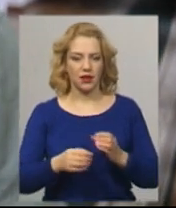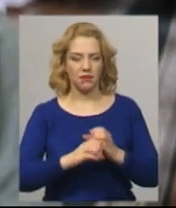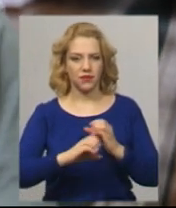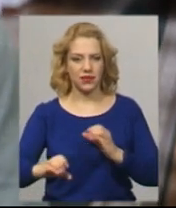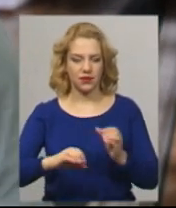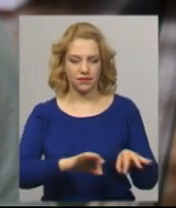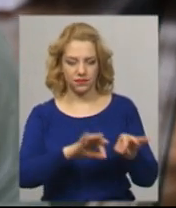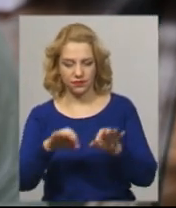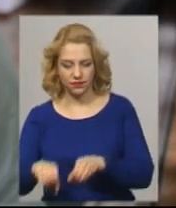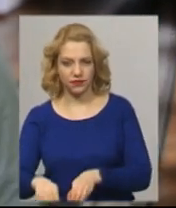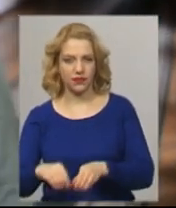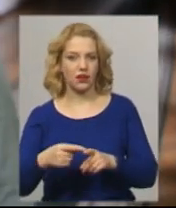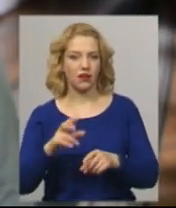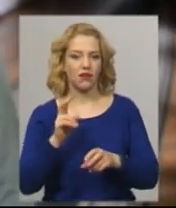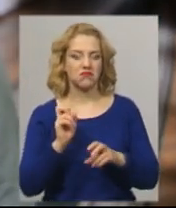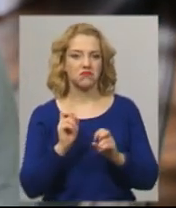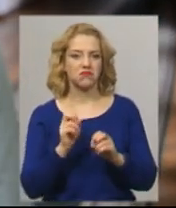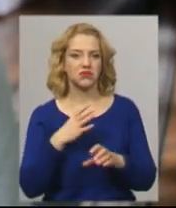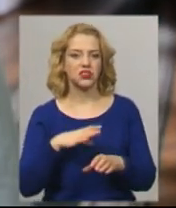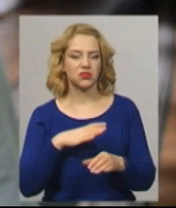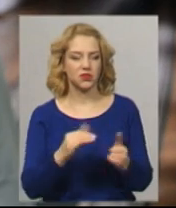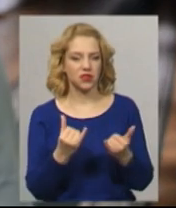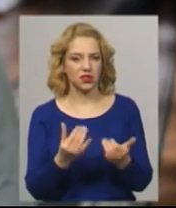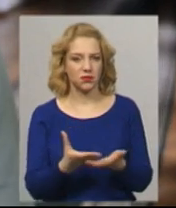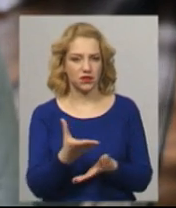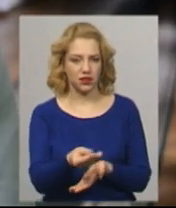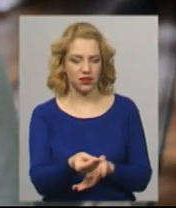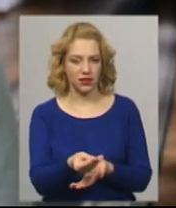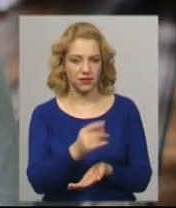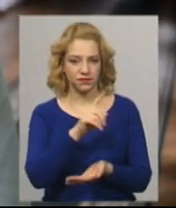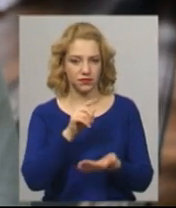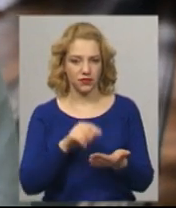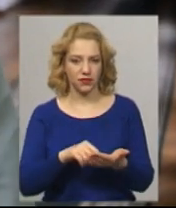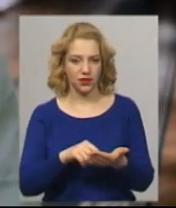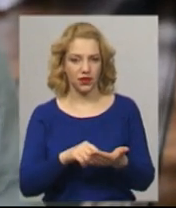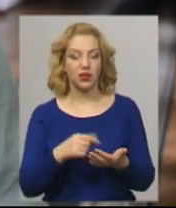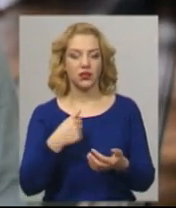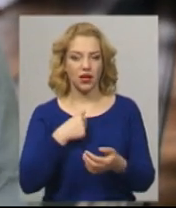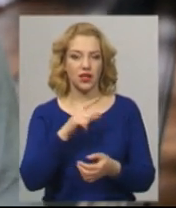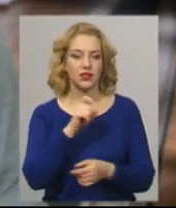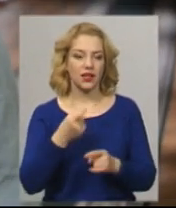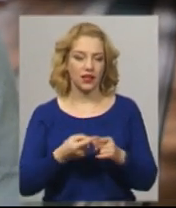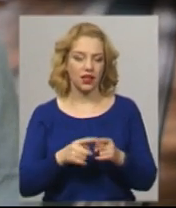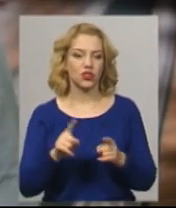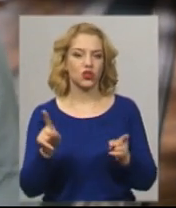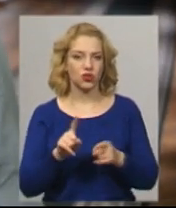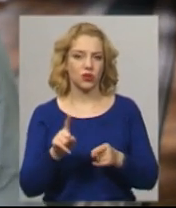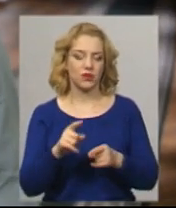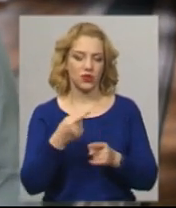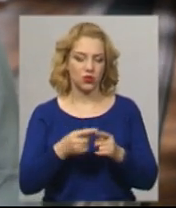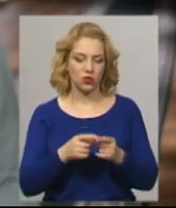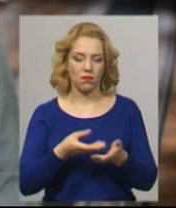і зараз ще люди повинні платити. Я за те, щоб цю платіжку відмінити і за те, щоб